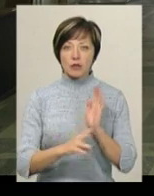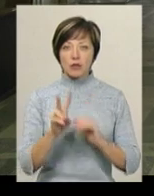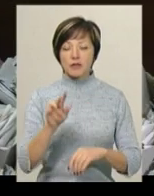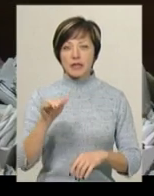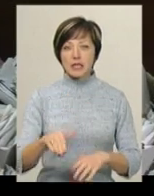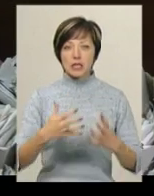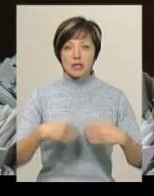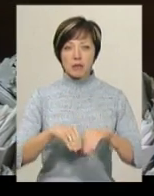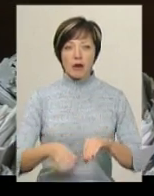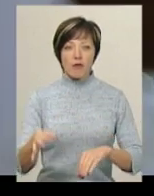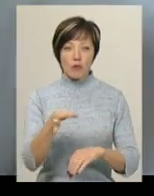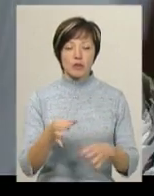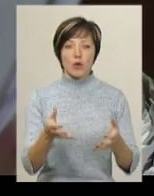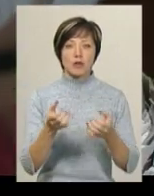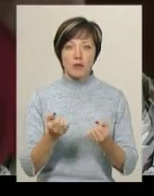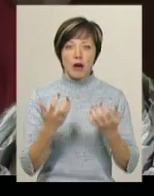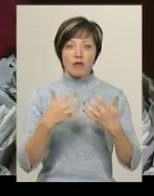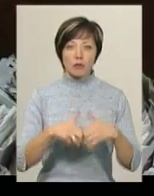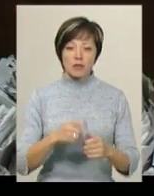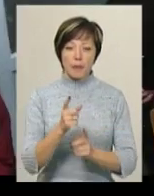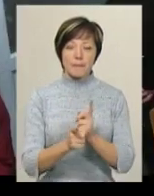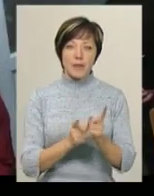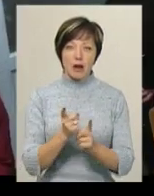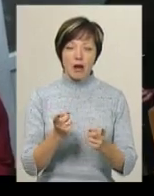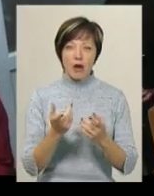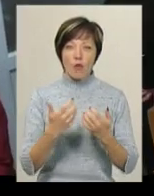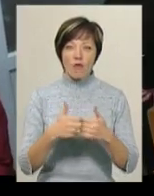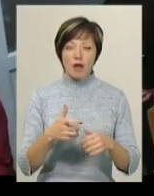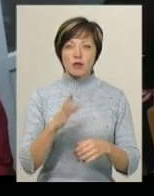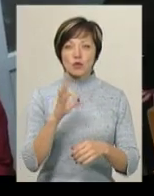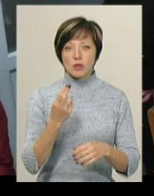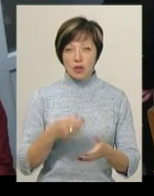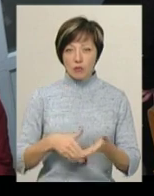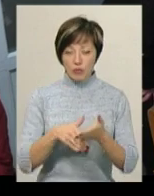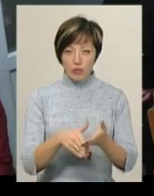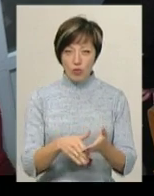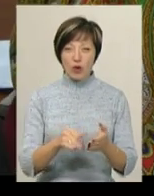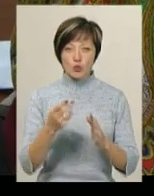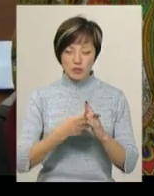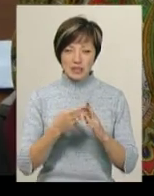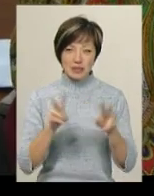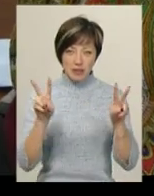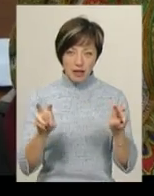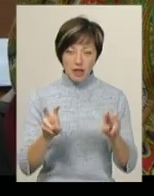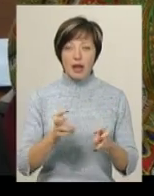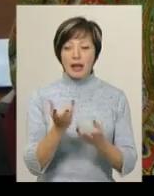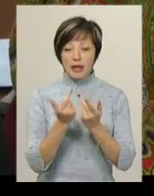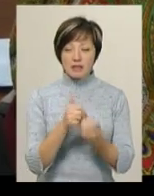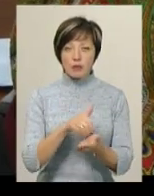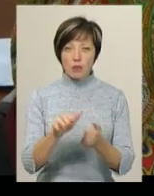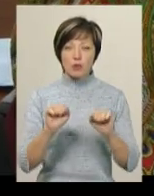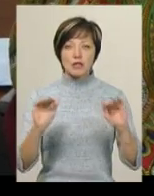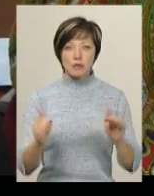тисячі сімей у області отримують автоматичне перерахування адресної соціальної допомоги. Та повідомляє, що кількість відмов може